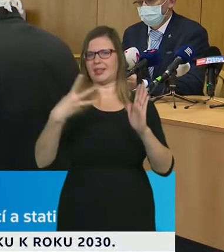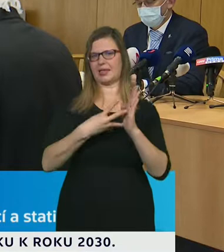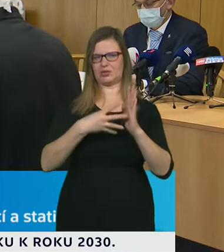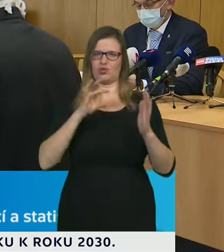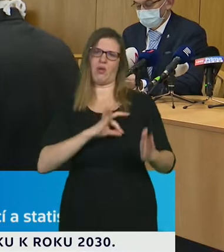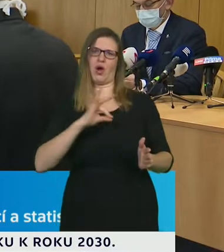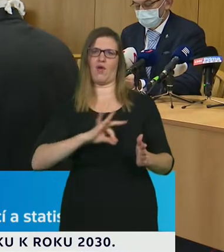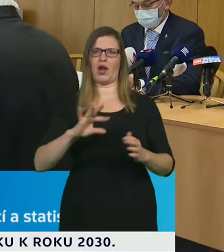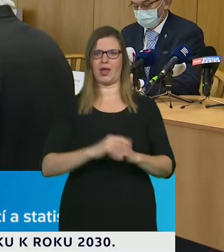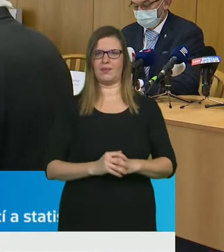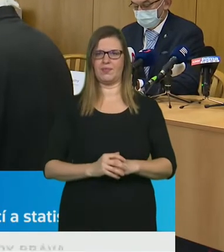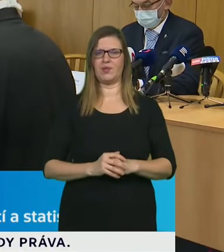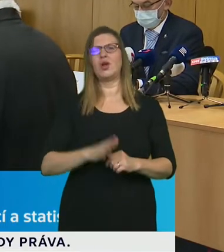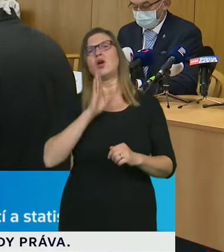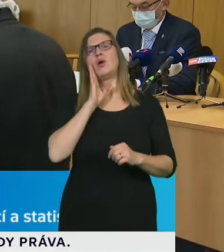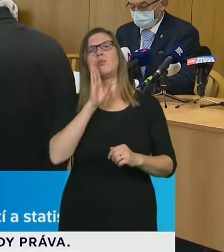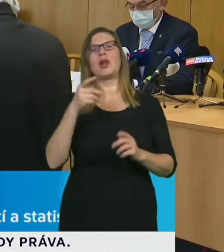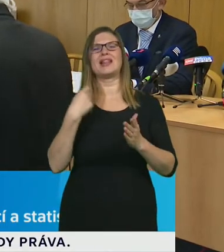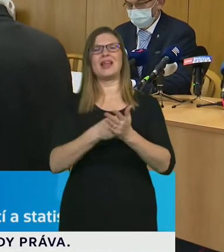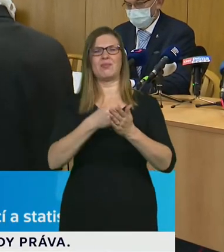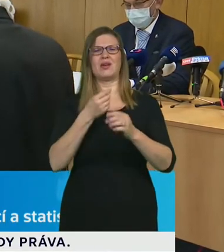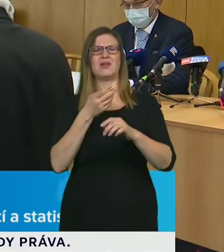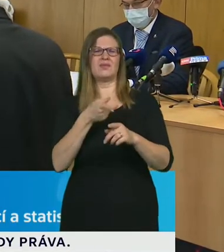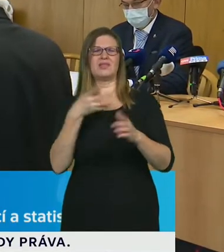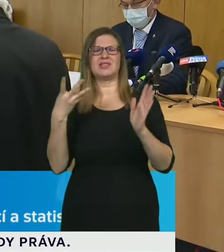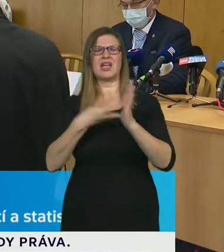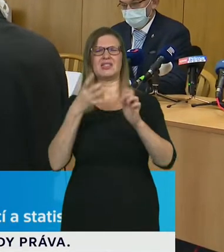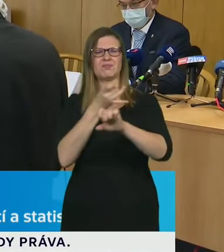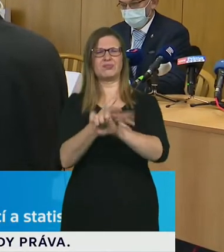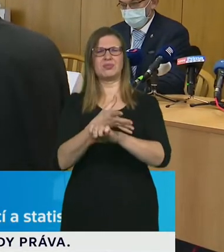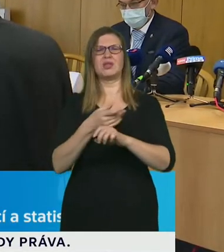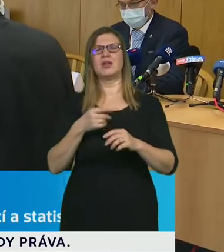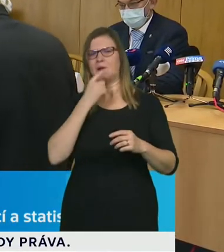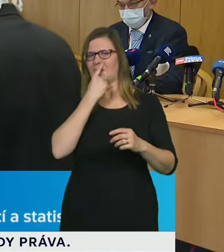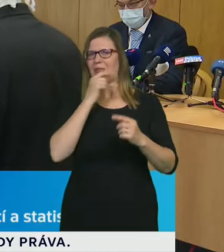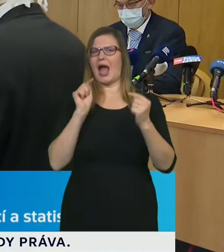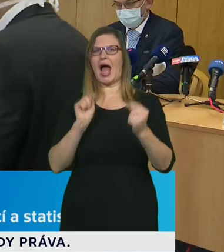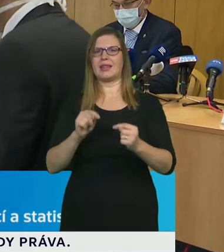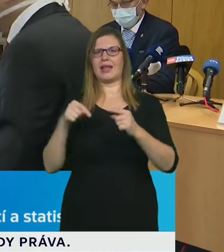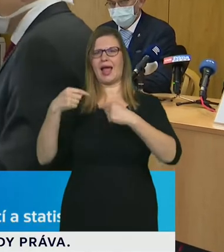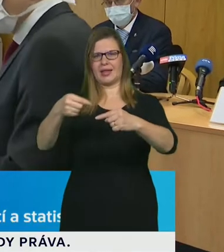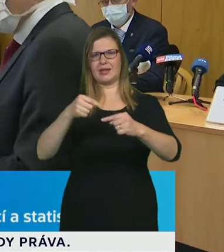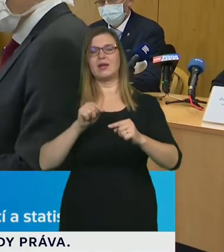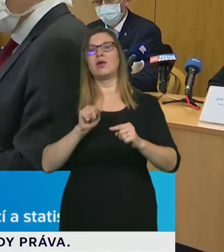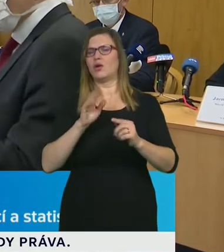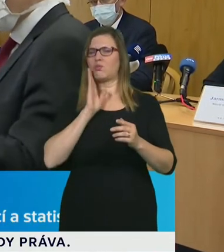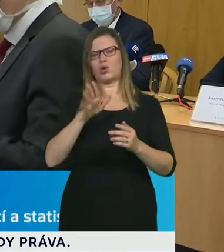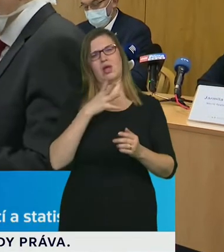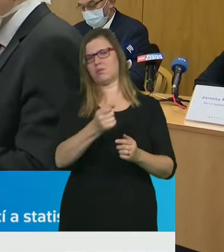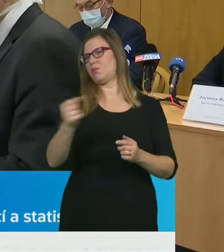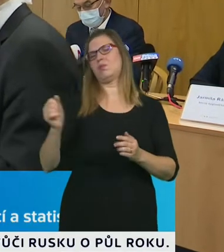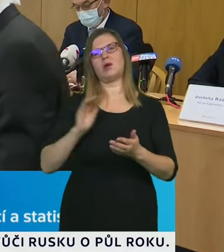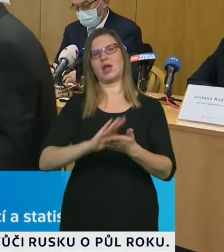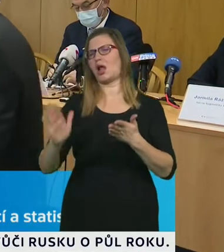dostupné, velmi rychle. Ten člověk se velmi rychle dozví ten výsledek a má obrovský potenciál vychytat zejména bezpříznakové